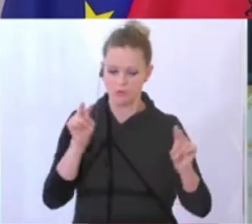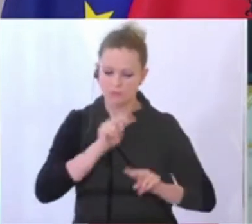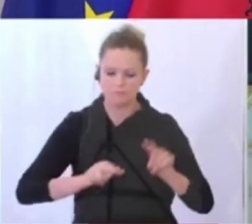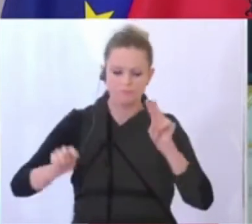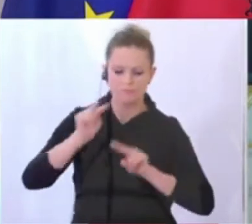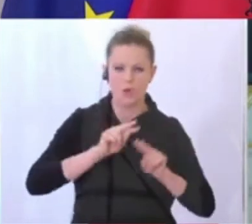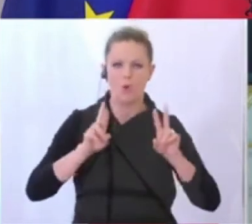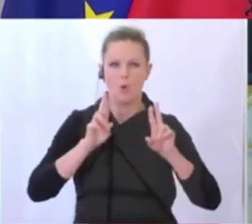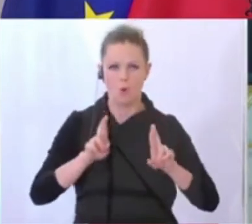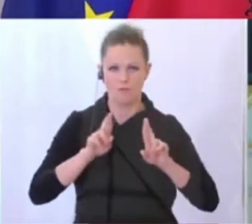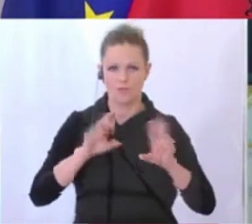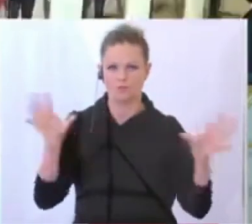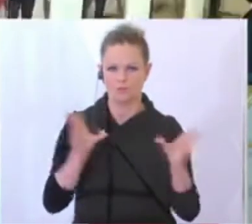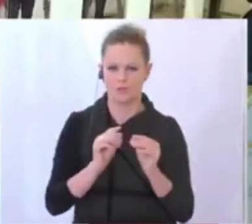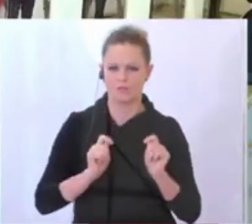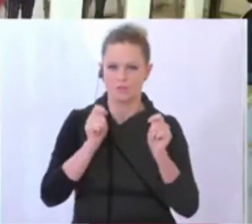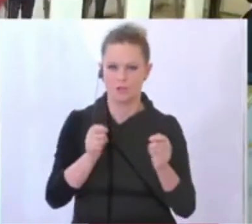gemeinsamen Vorschlag vorlegen können.